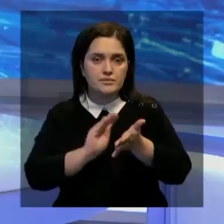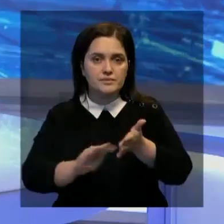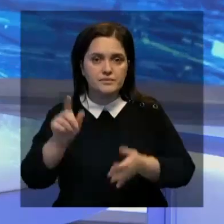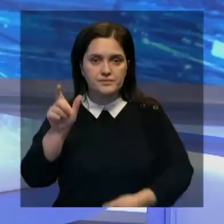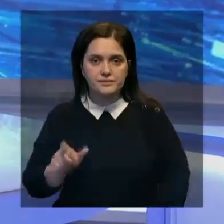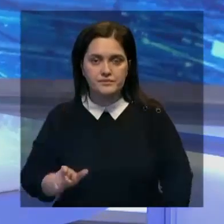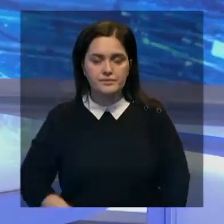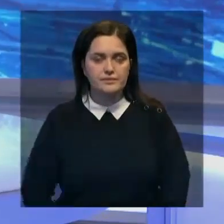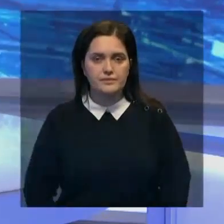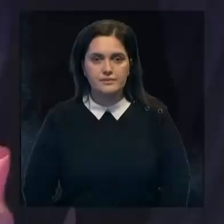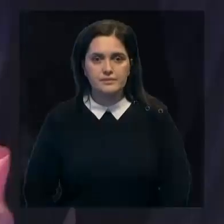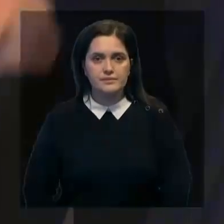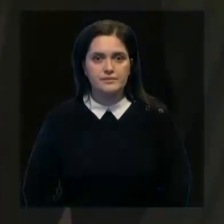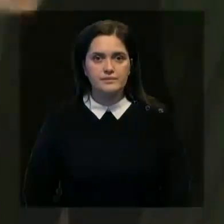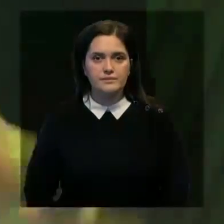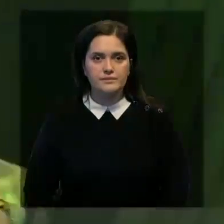побывала Динара Абдирова.